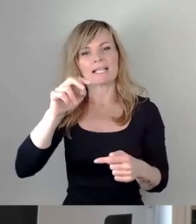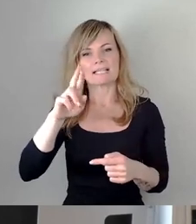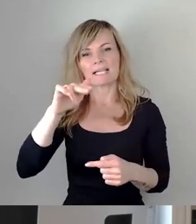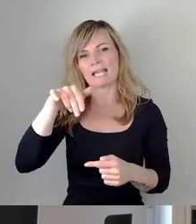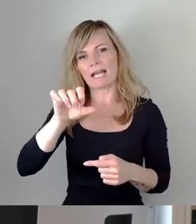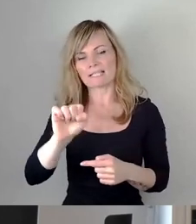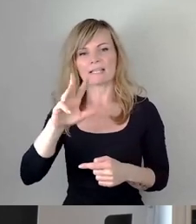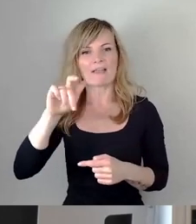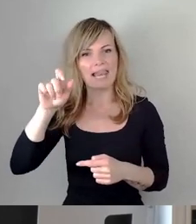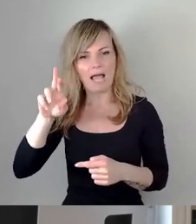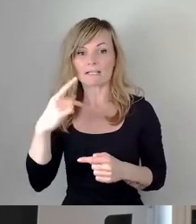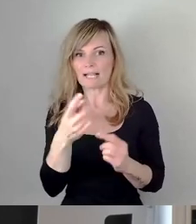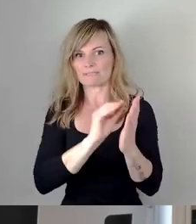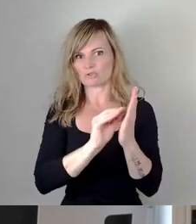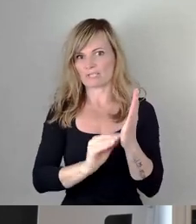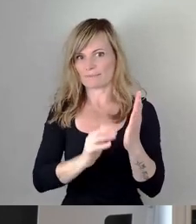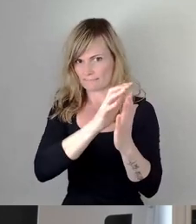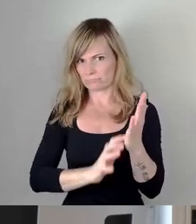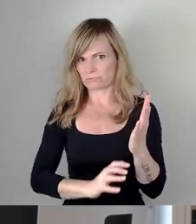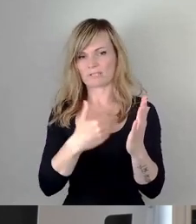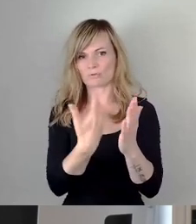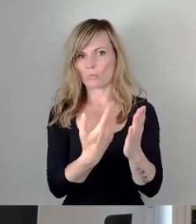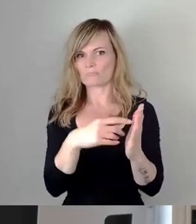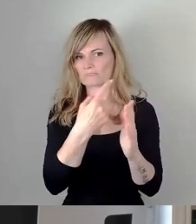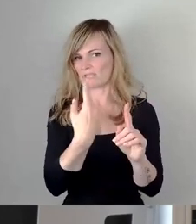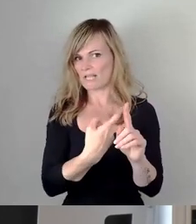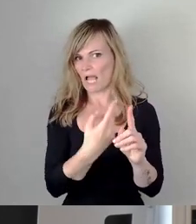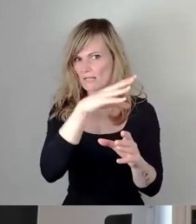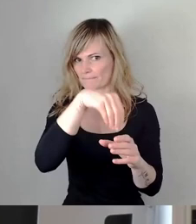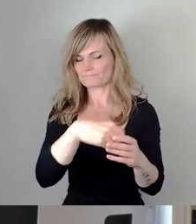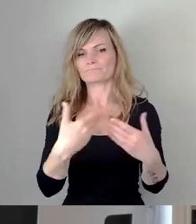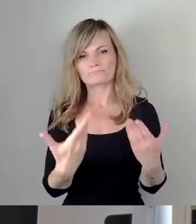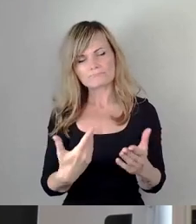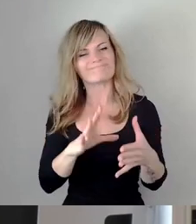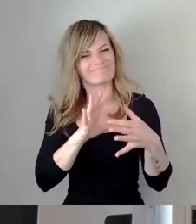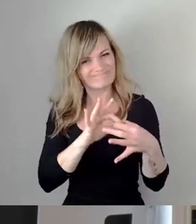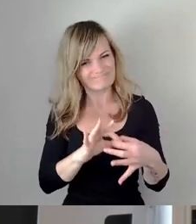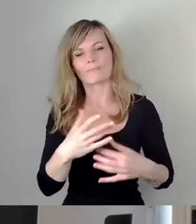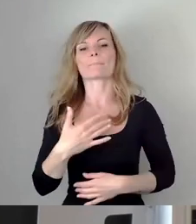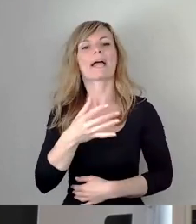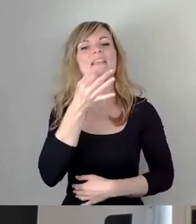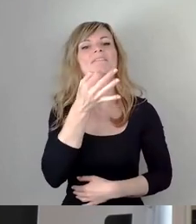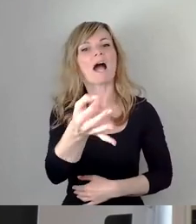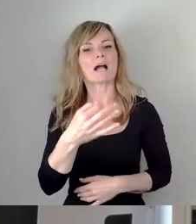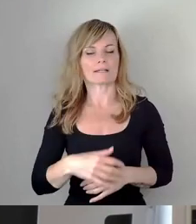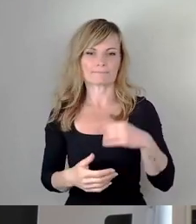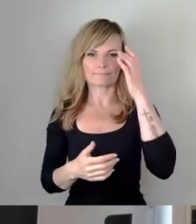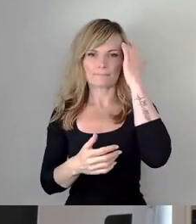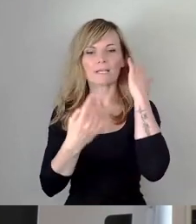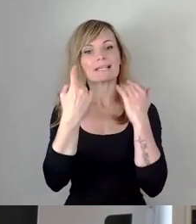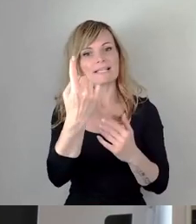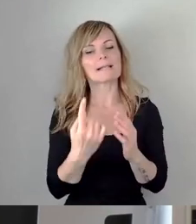Und daraus leite ich halt meine Fragen ab an den Herrn Oberbürgermeister. Wie schätzt der Herr